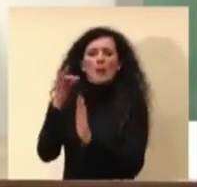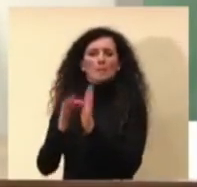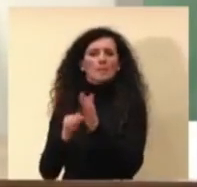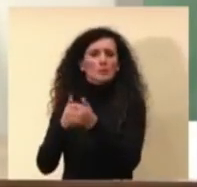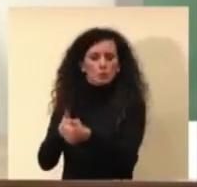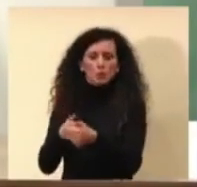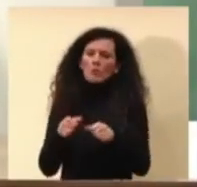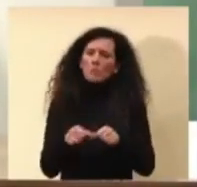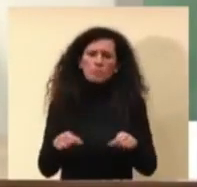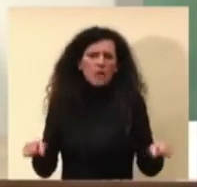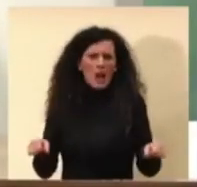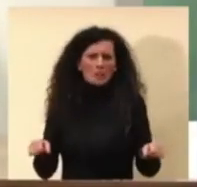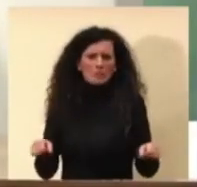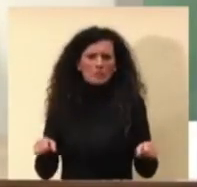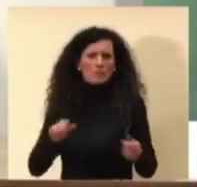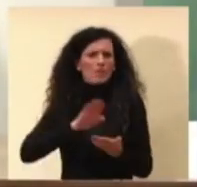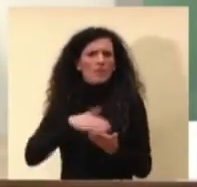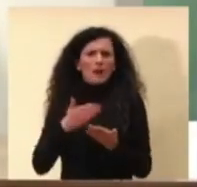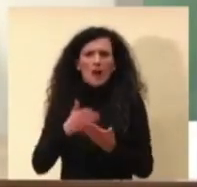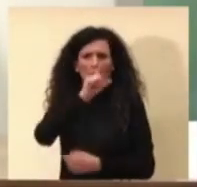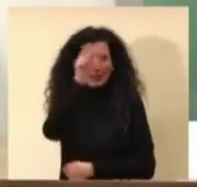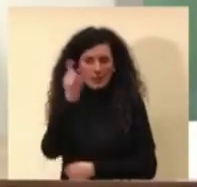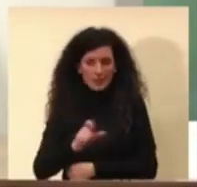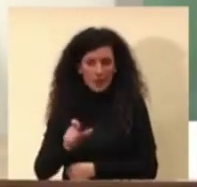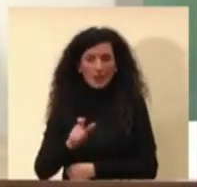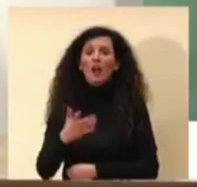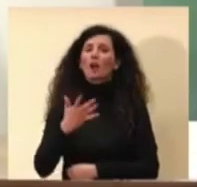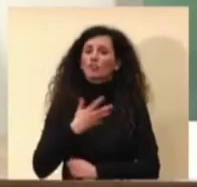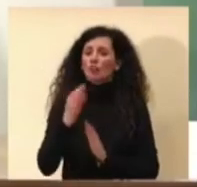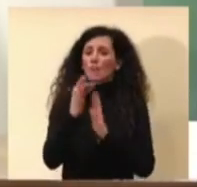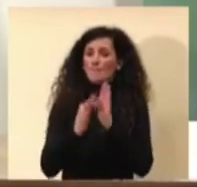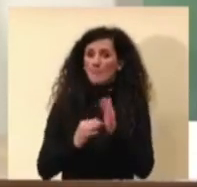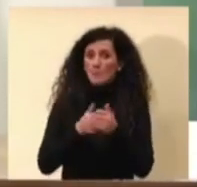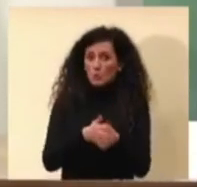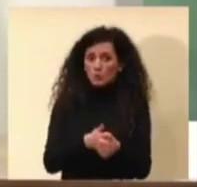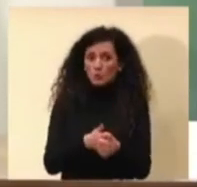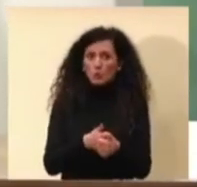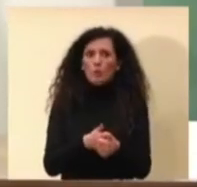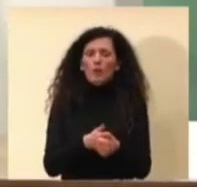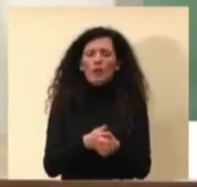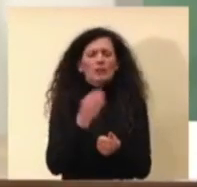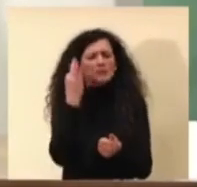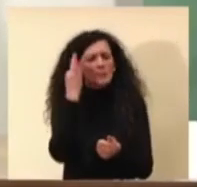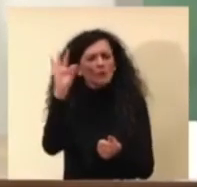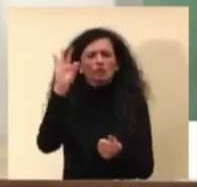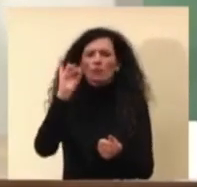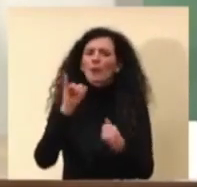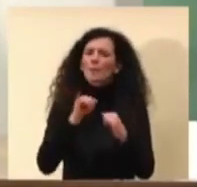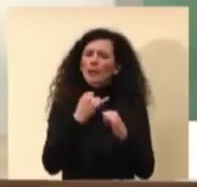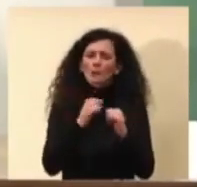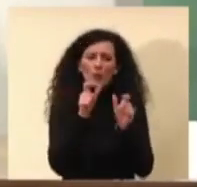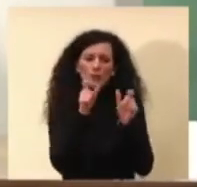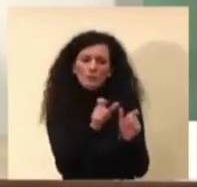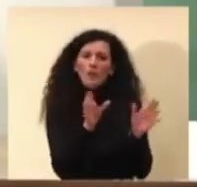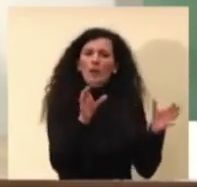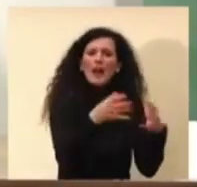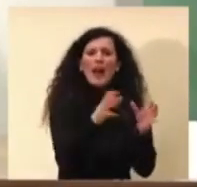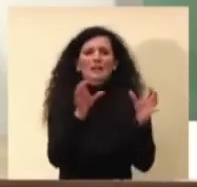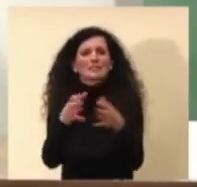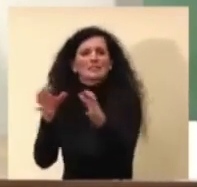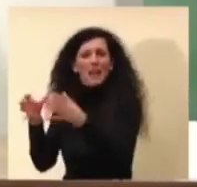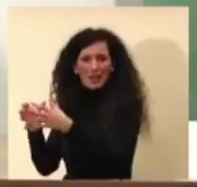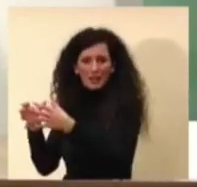territorio, sia quelle più specifiche legate a cluster o alcune situazioni. In parte a questo ho già risposto